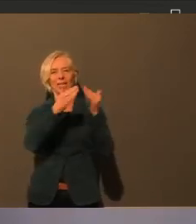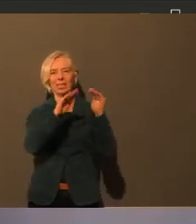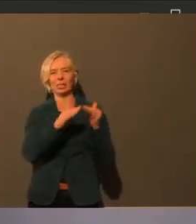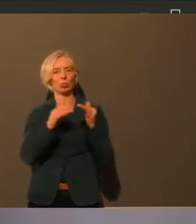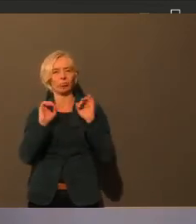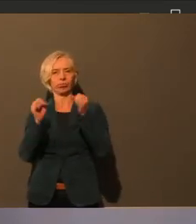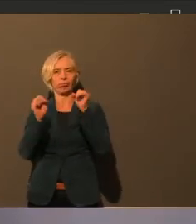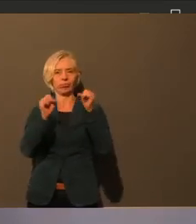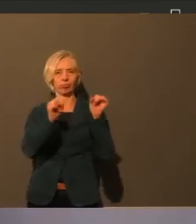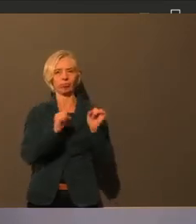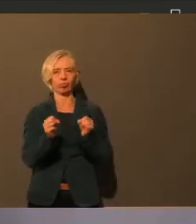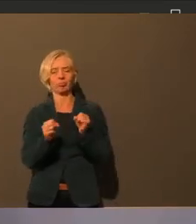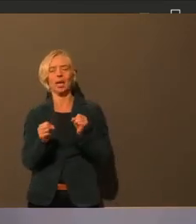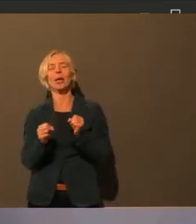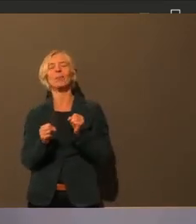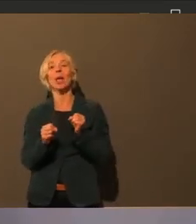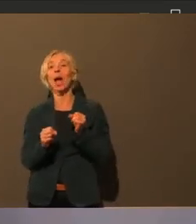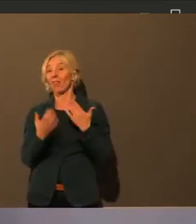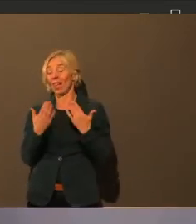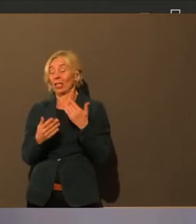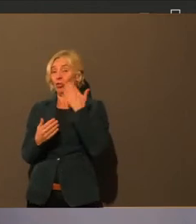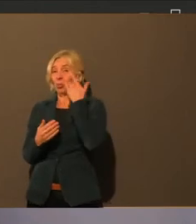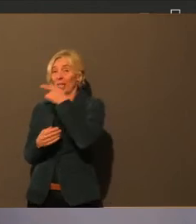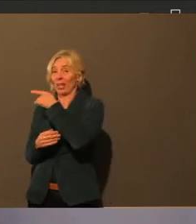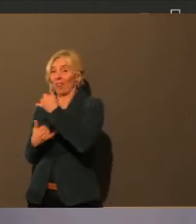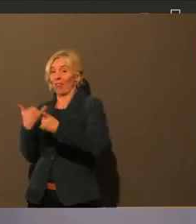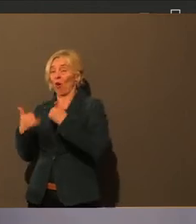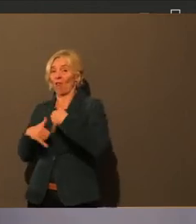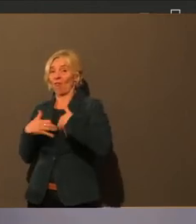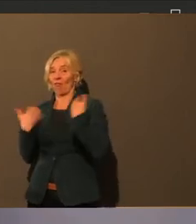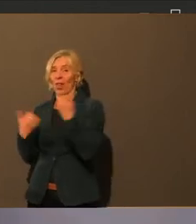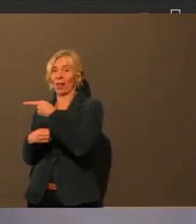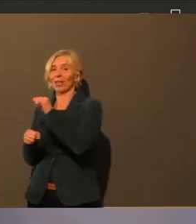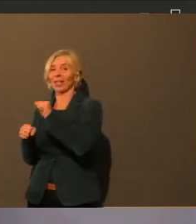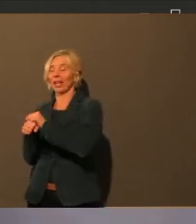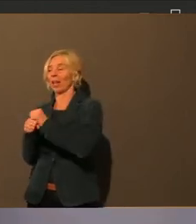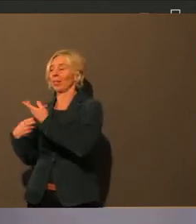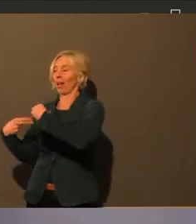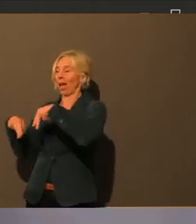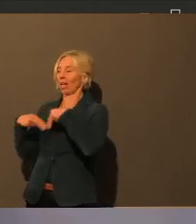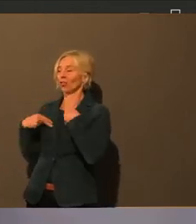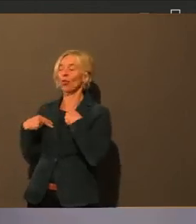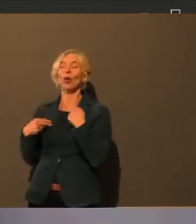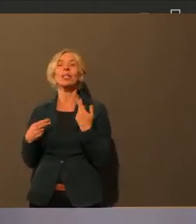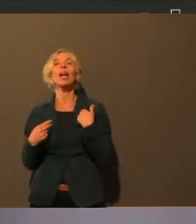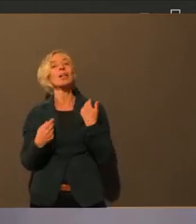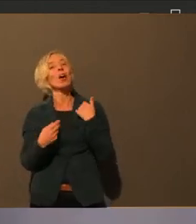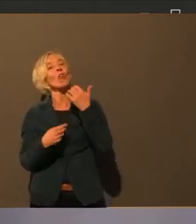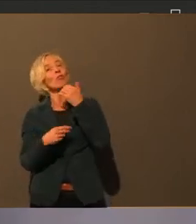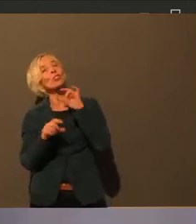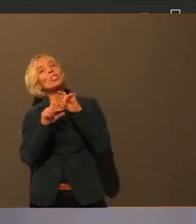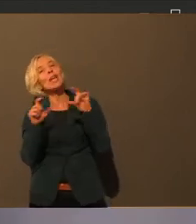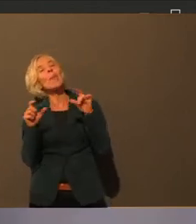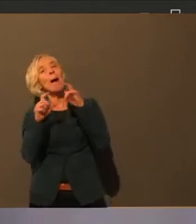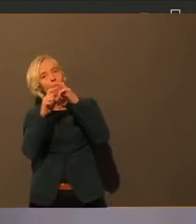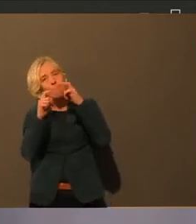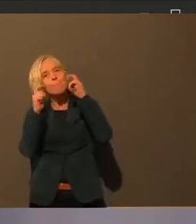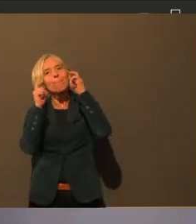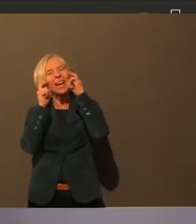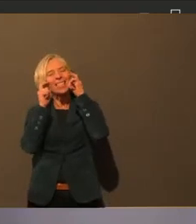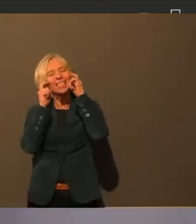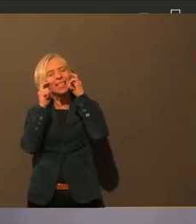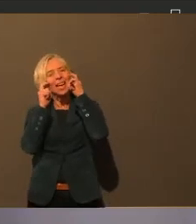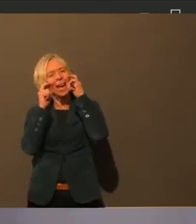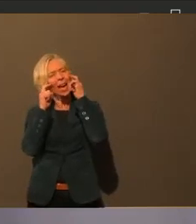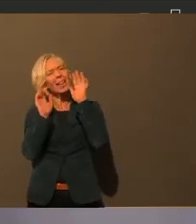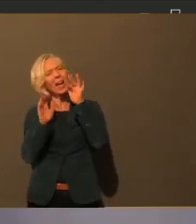Thema Masken, dass wir so immer vielleicht versuchen, jetzt auch für die Zukunft eine einheitliche Lösung zu finden. Und da ist jetzt nur meine Frage fürs Verständnis.